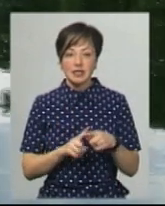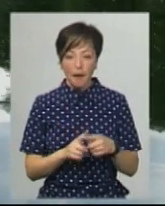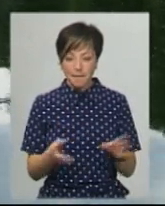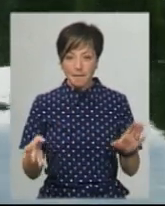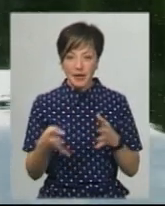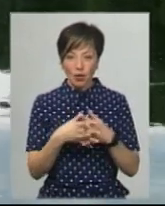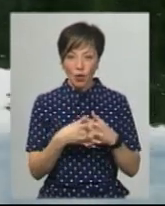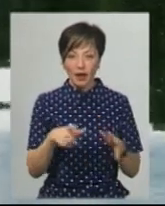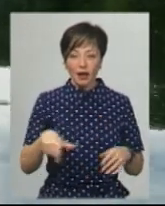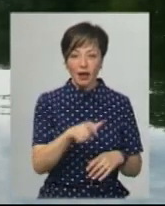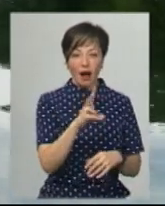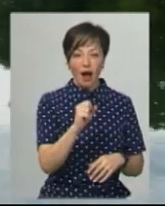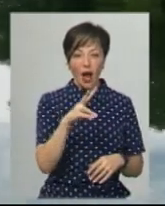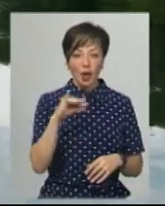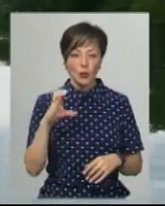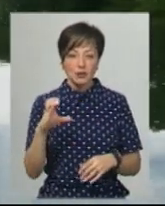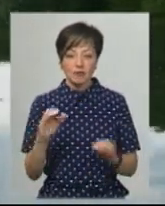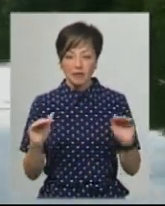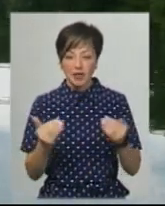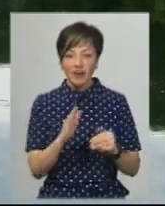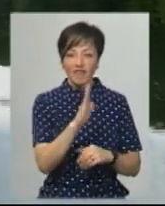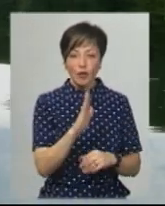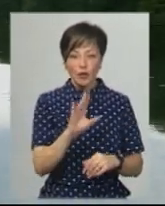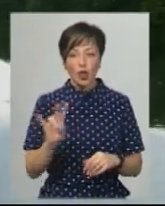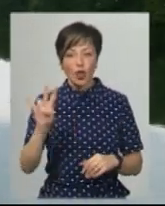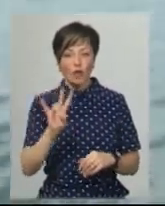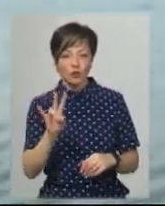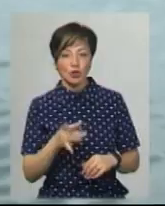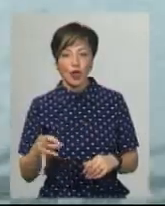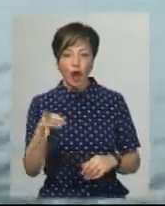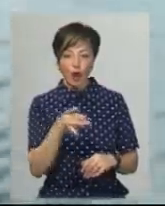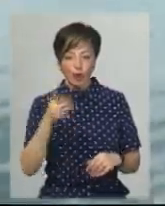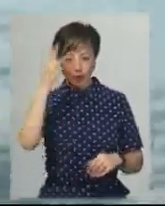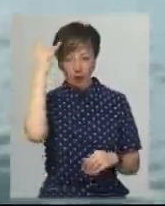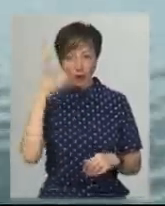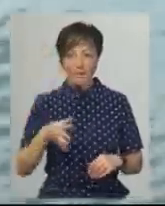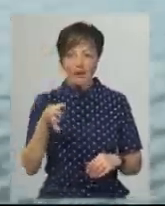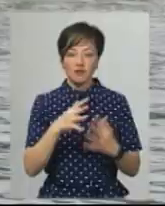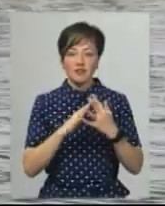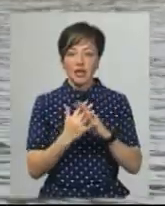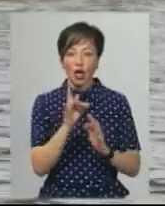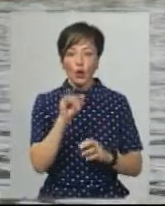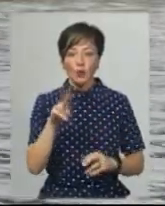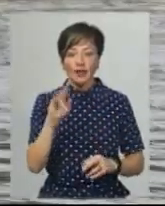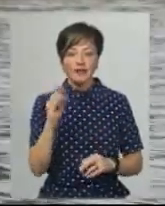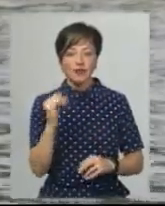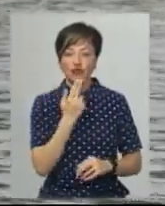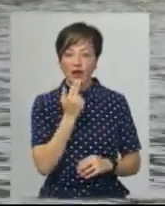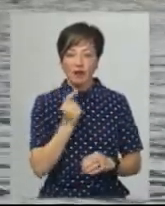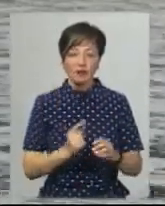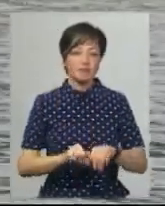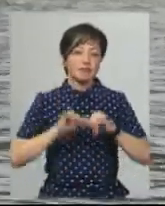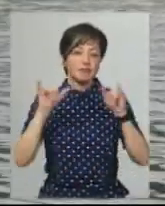Дністра – річка Калюс, яка протікає в межах Віньковецького та Новушицького районів, що на Хмельниччині. У селі Рудківці у червні пік